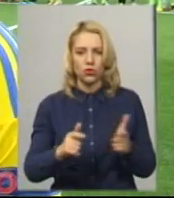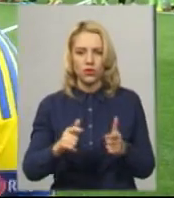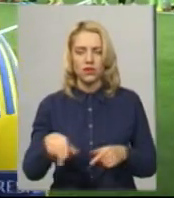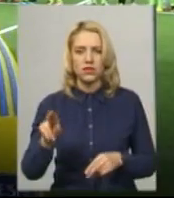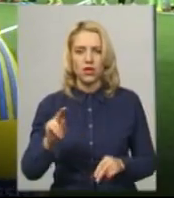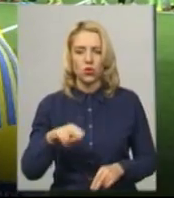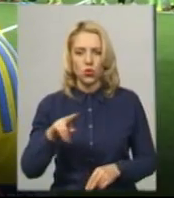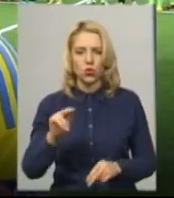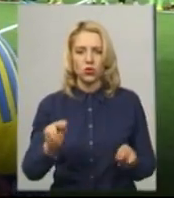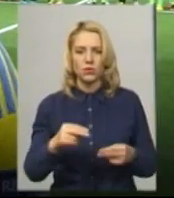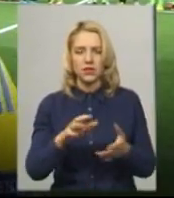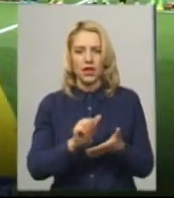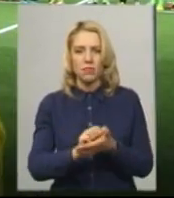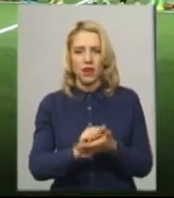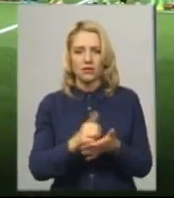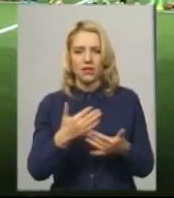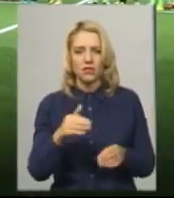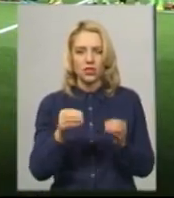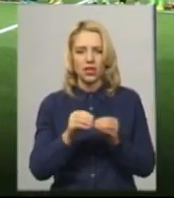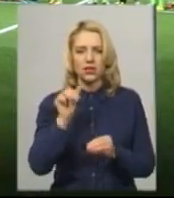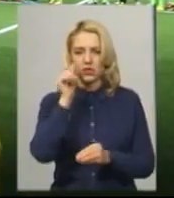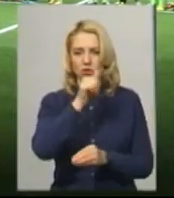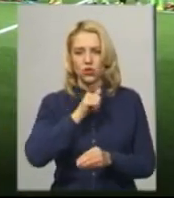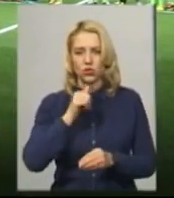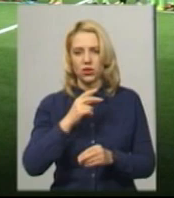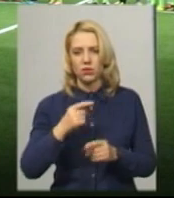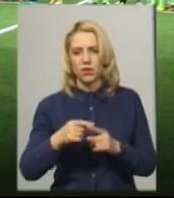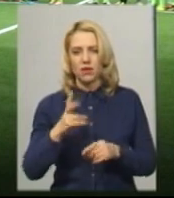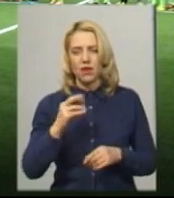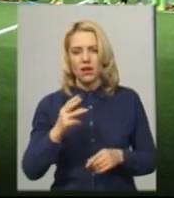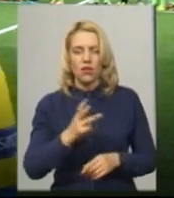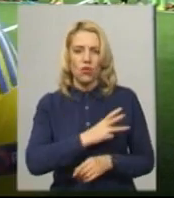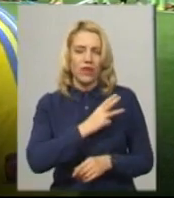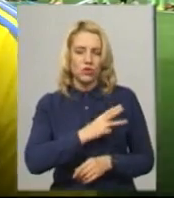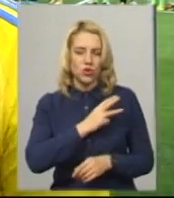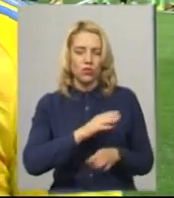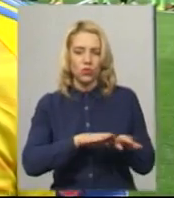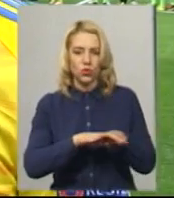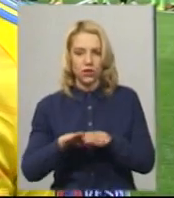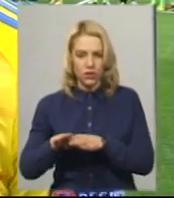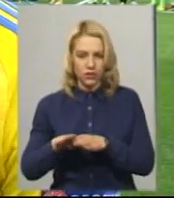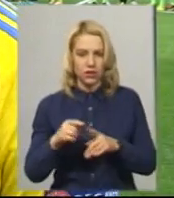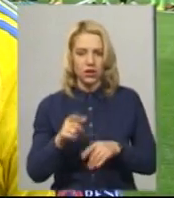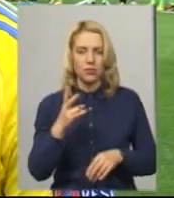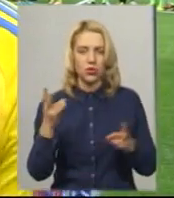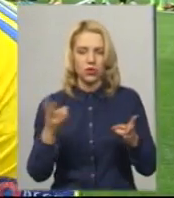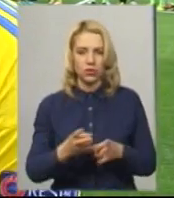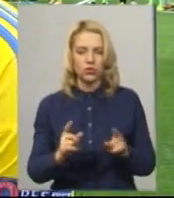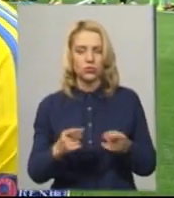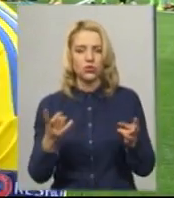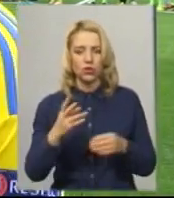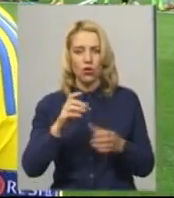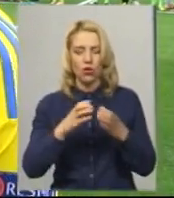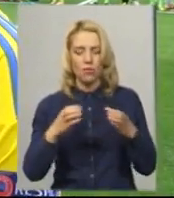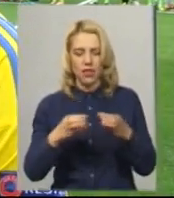Займаємося вже років 10 і на маторському рівні. Звичайно, поле потрібне, тому що команда Національної